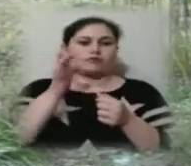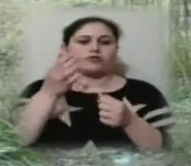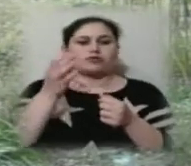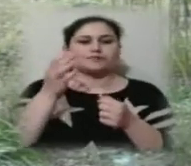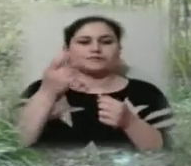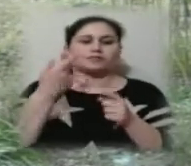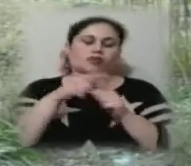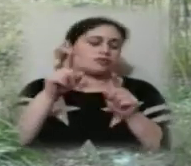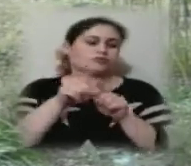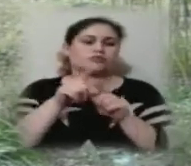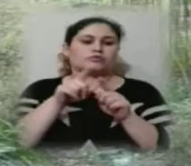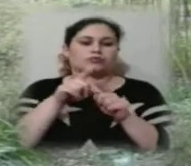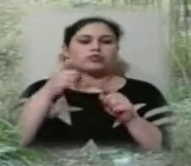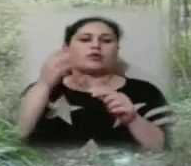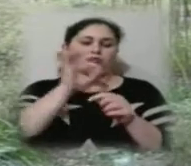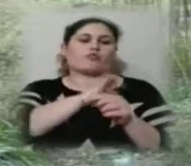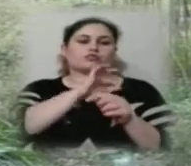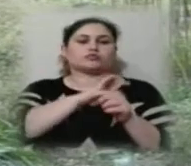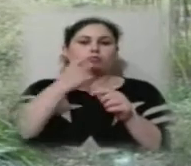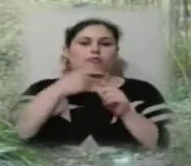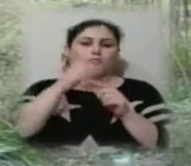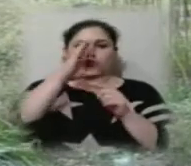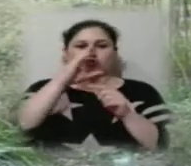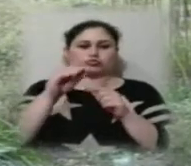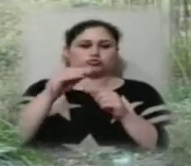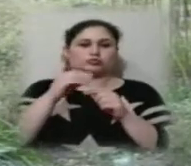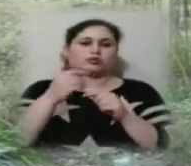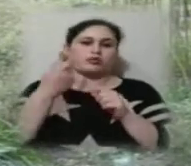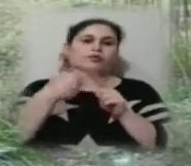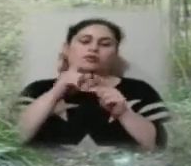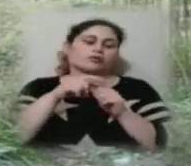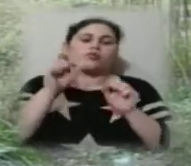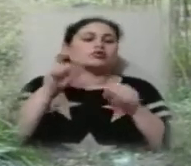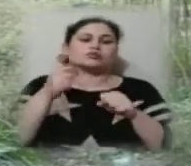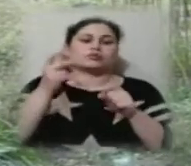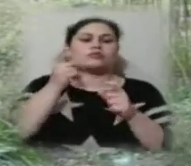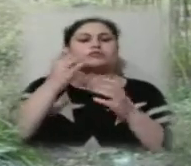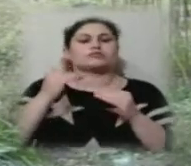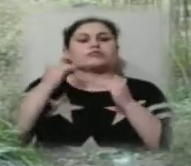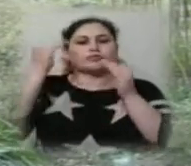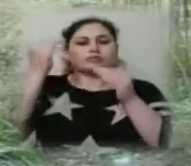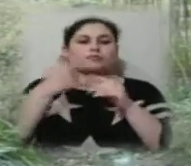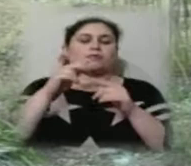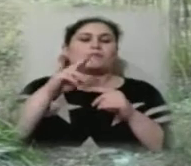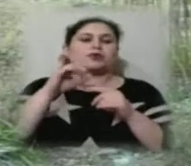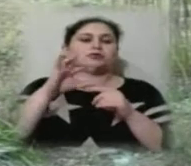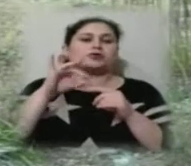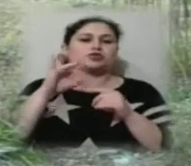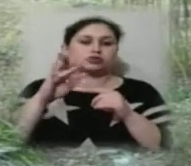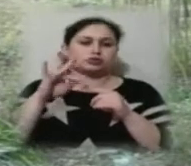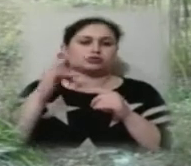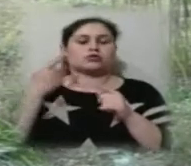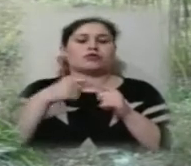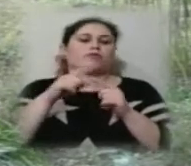користуватися маршрутками. Тож, можливо, не так значно виросте пасажиропотік, щоби комунальне підприємство могло